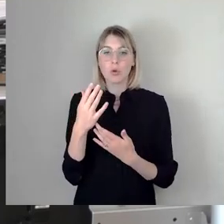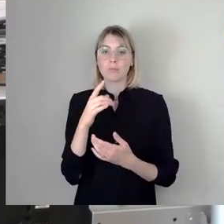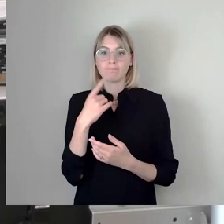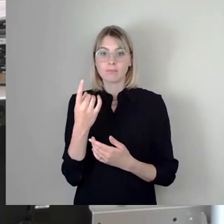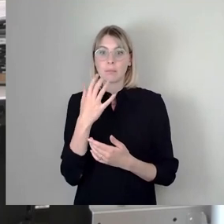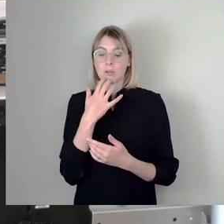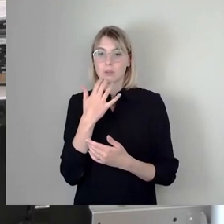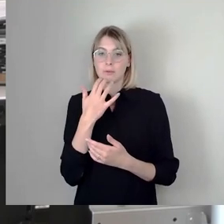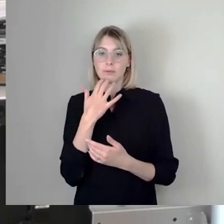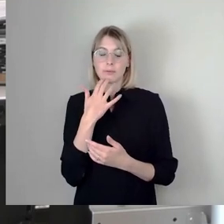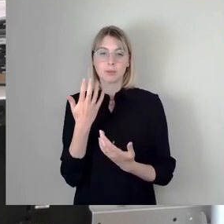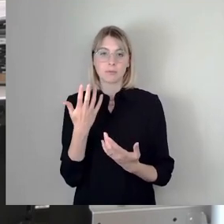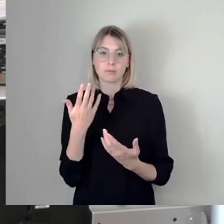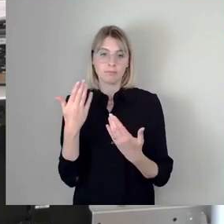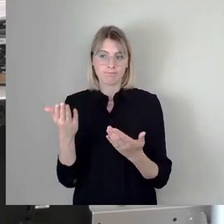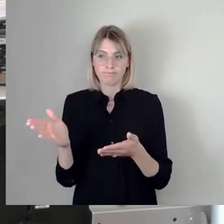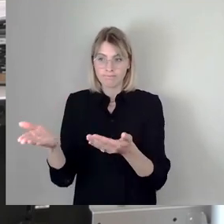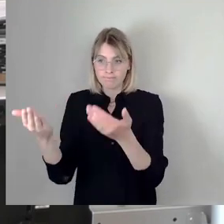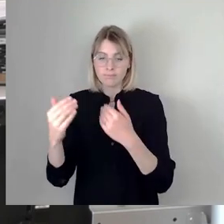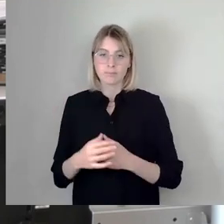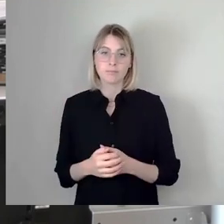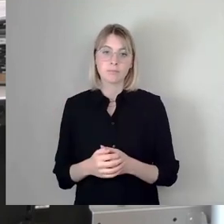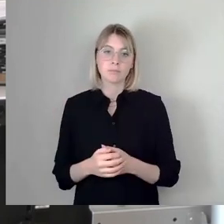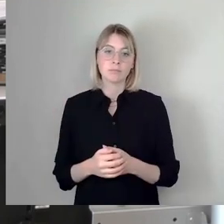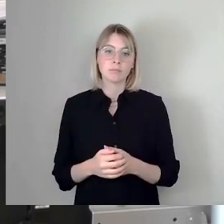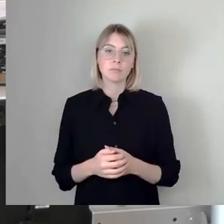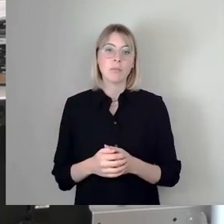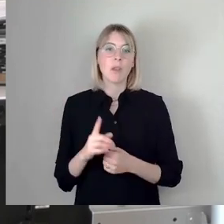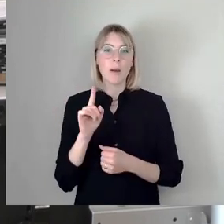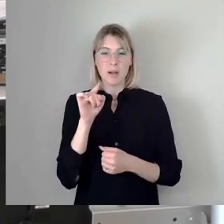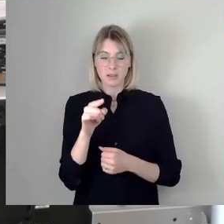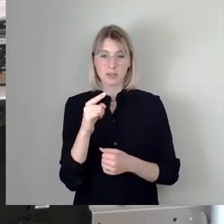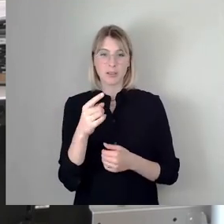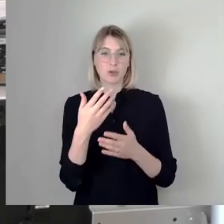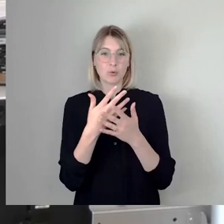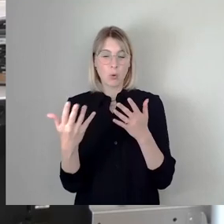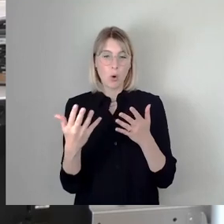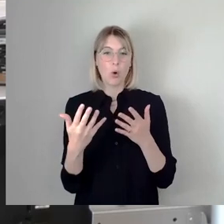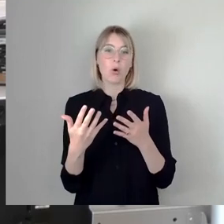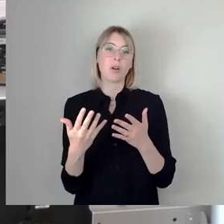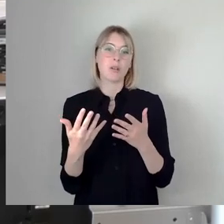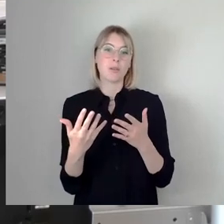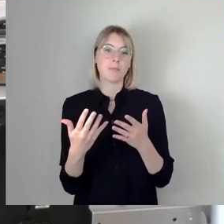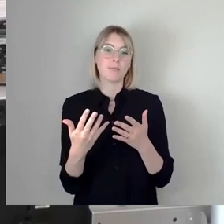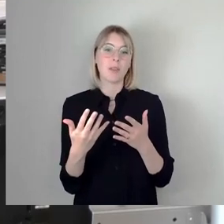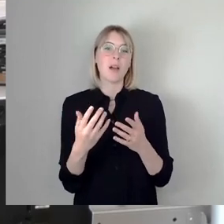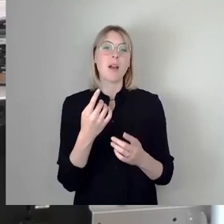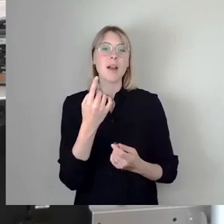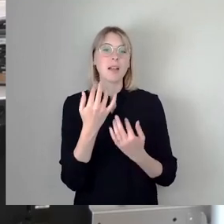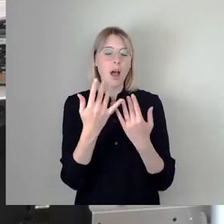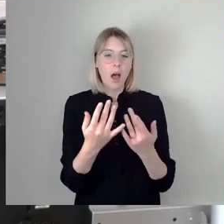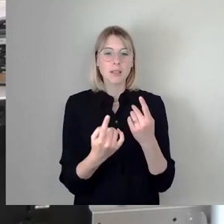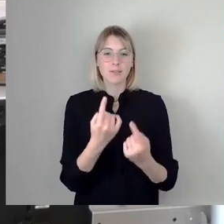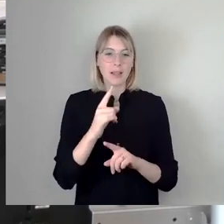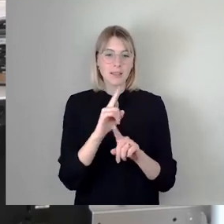Nun gibt es nur einen Unterschied zu all dem, was dieser Spruch mitbringt, Gras wächst nicht schneller, als wenn man dran zieht. Und